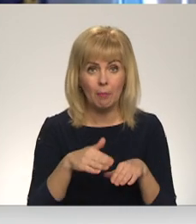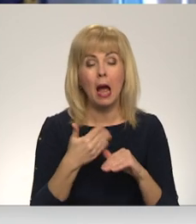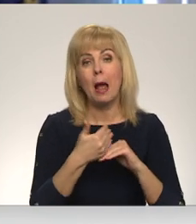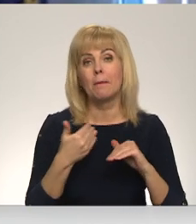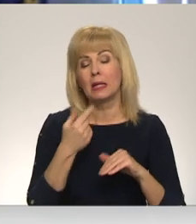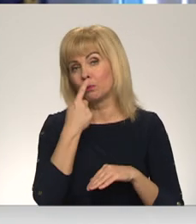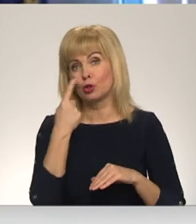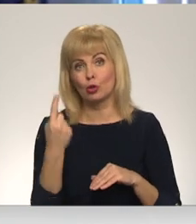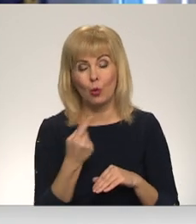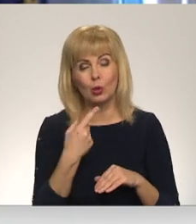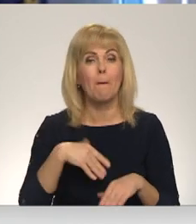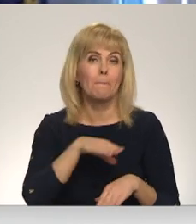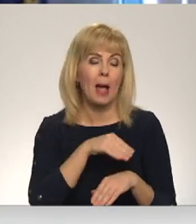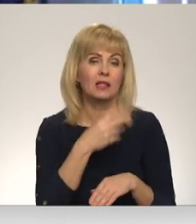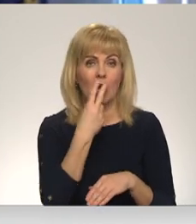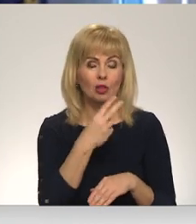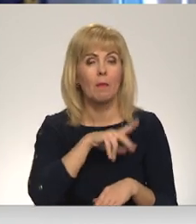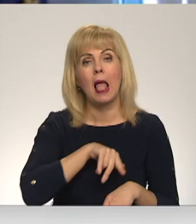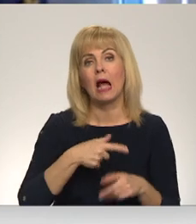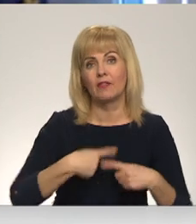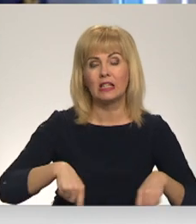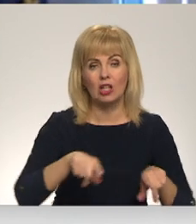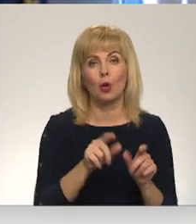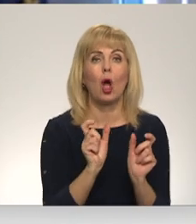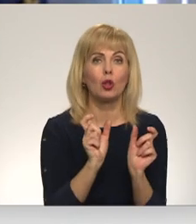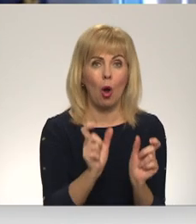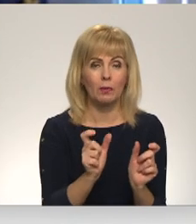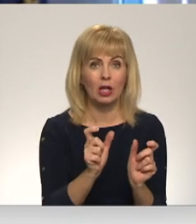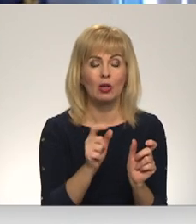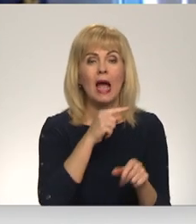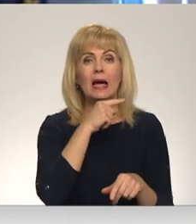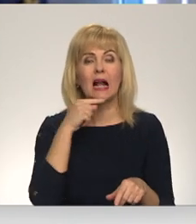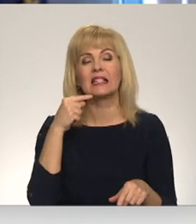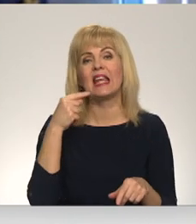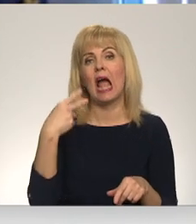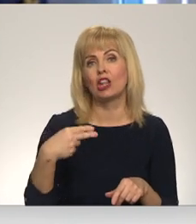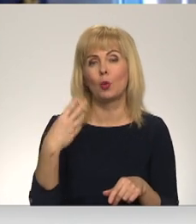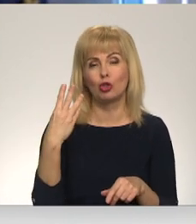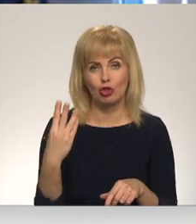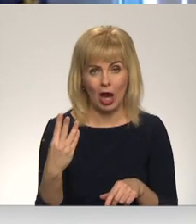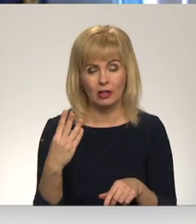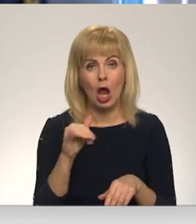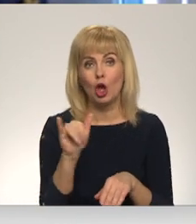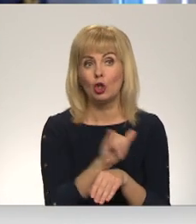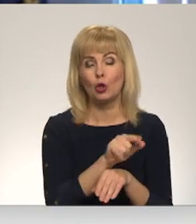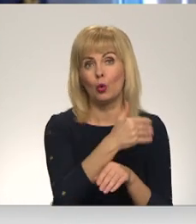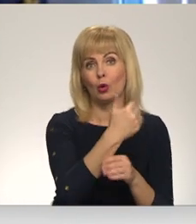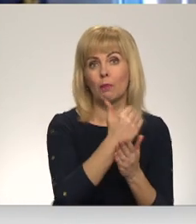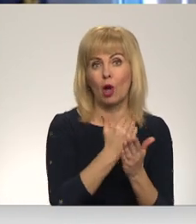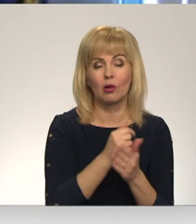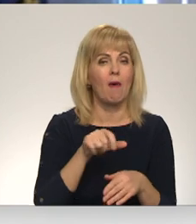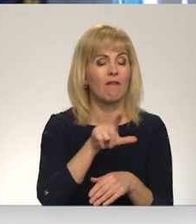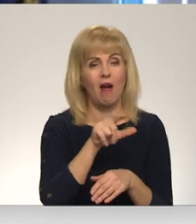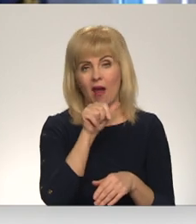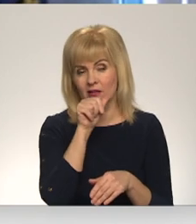stundas mēs redzam, ka Latvijas teritorijā ir noblaķēta ar Sī24. Šis YouTube kanāls vairs nav